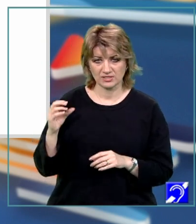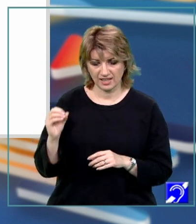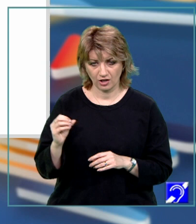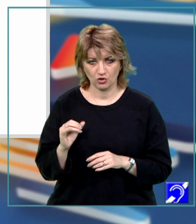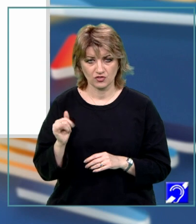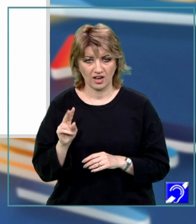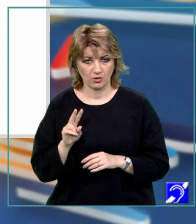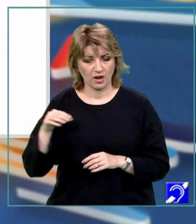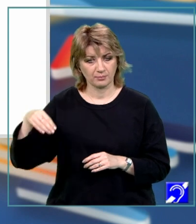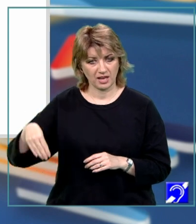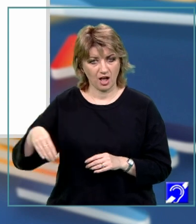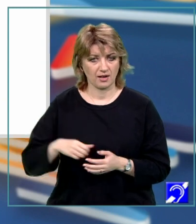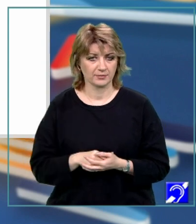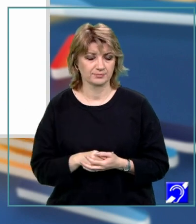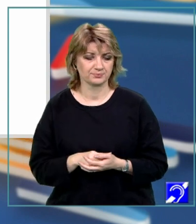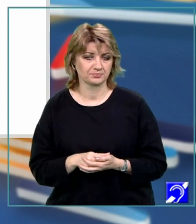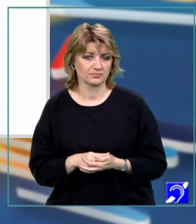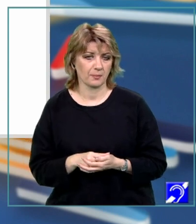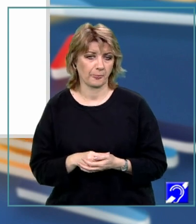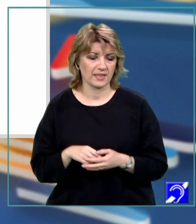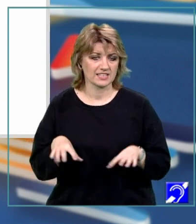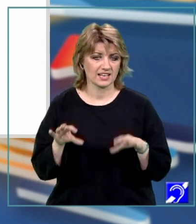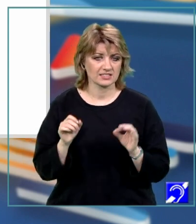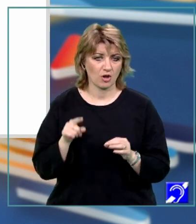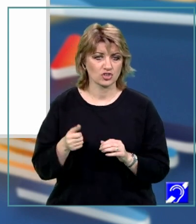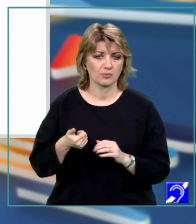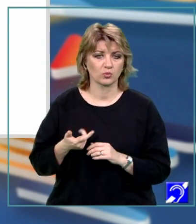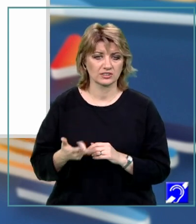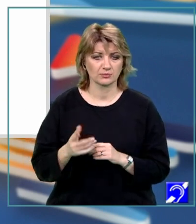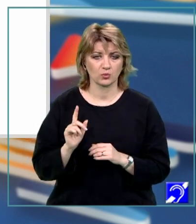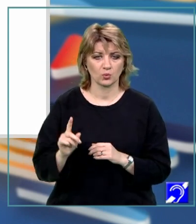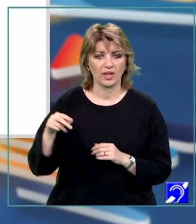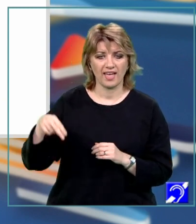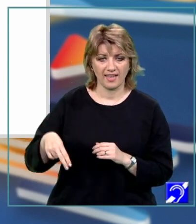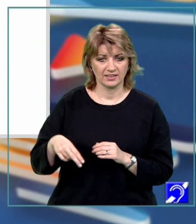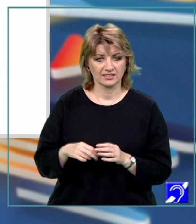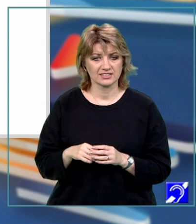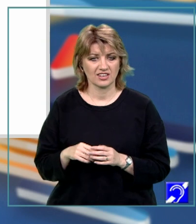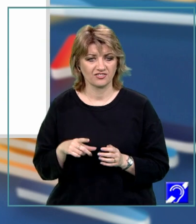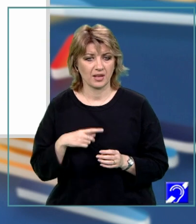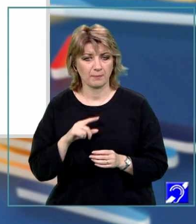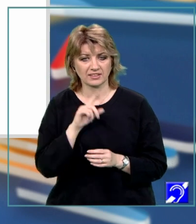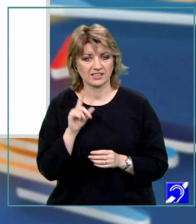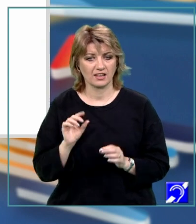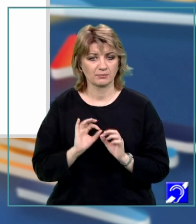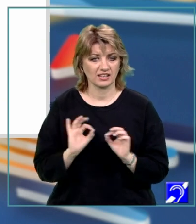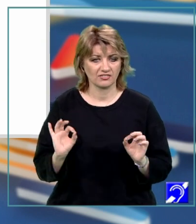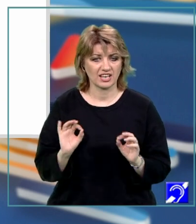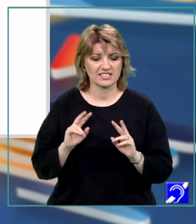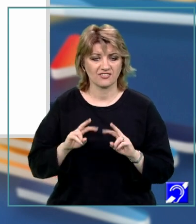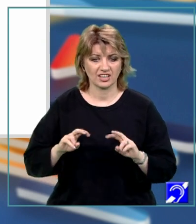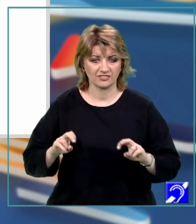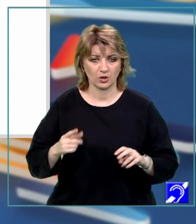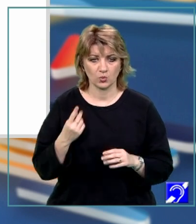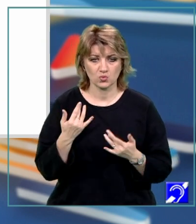variabila M. Ne propunem să-i găsim acel multiplu, multiplului N, multiplu care să fie pătra perfect. Ca să verificăm